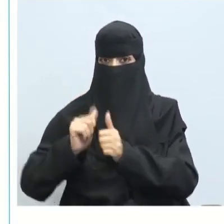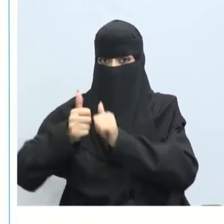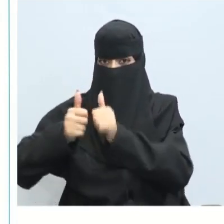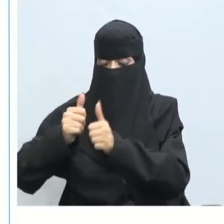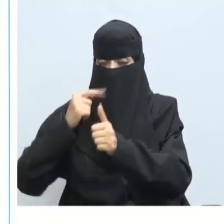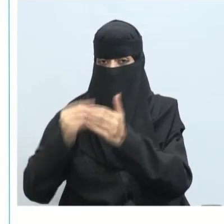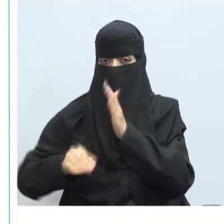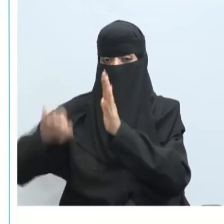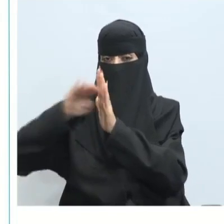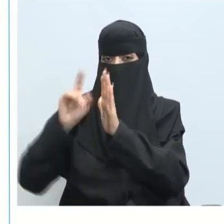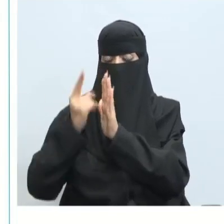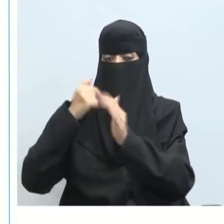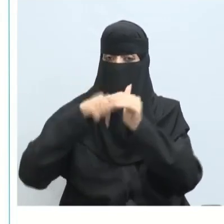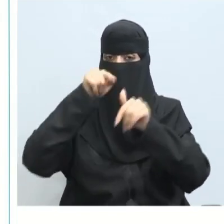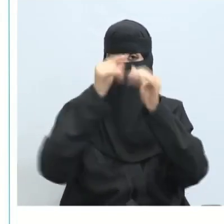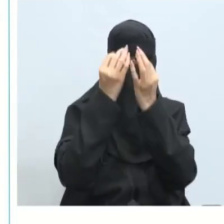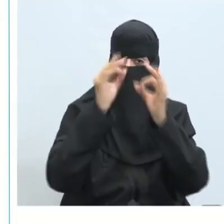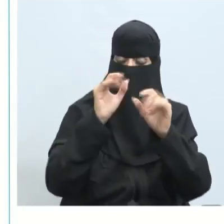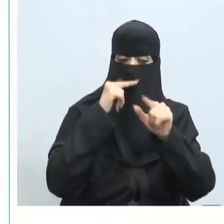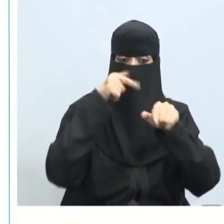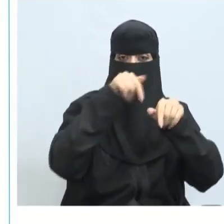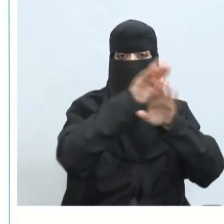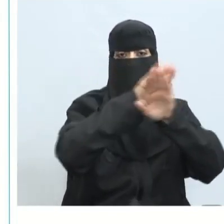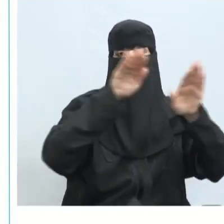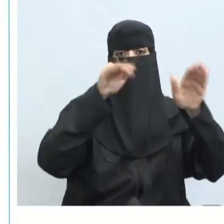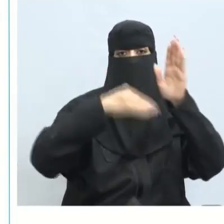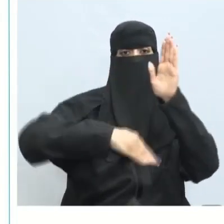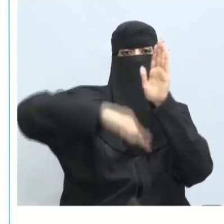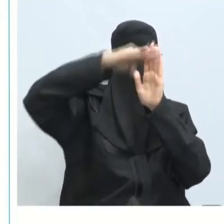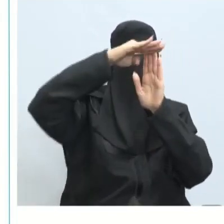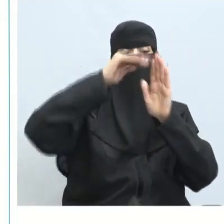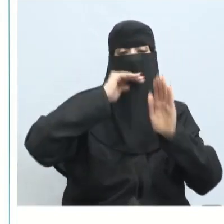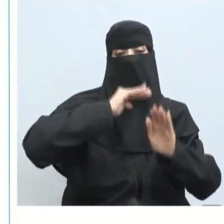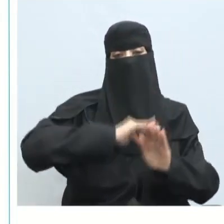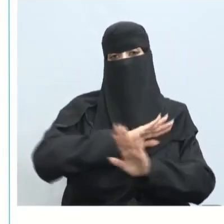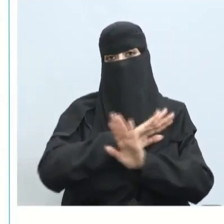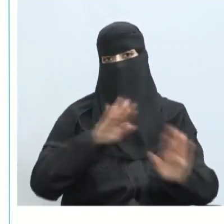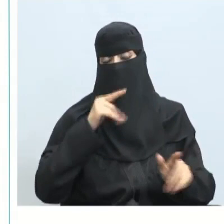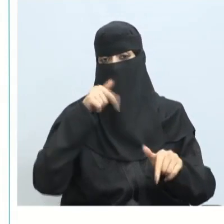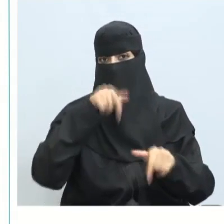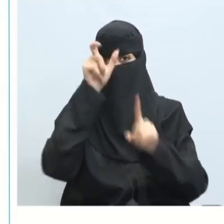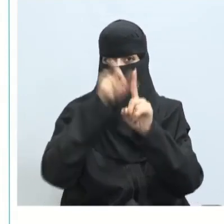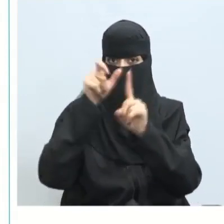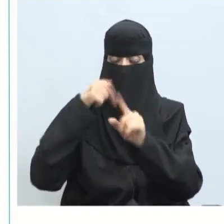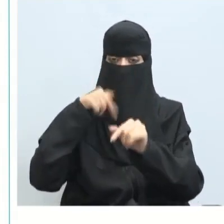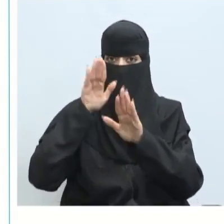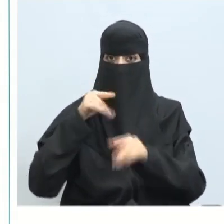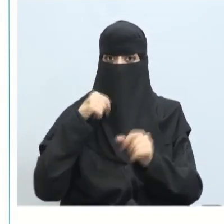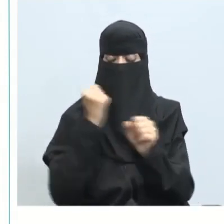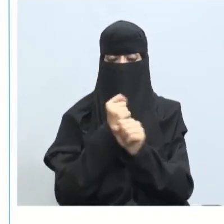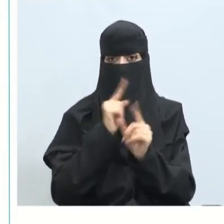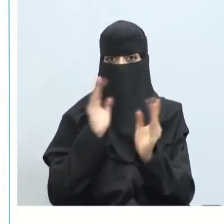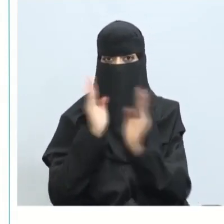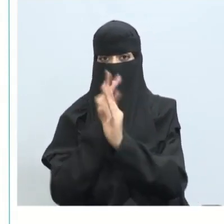مقاومة هنا وصلنا مرحلة الإنهاك وكل ضغط قد يمر بهذا المرحلة كل ردة فعل في كل